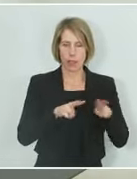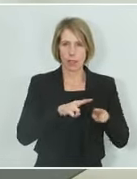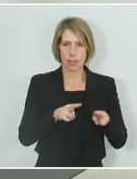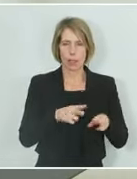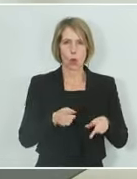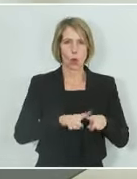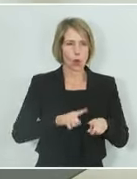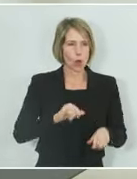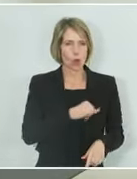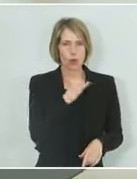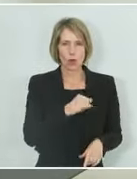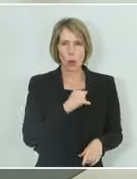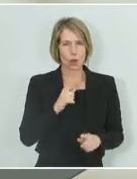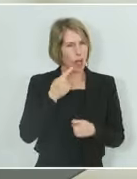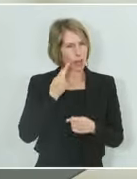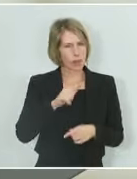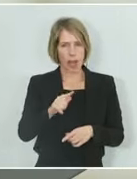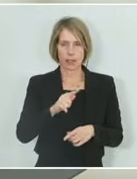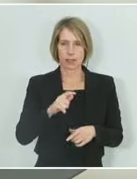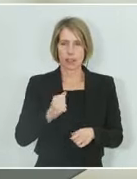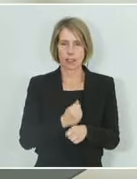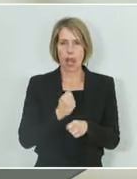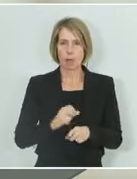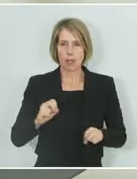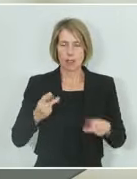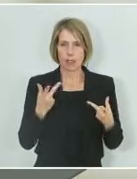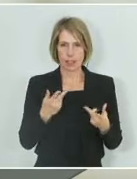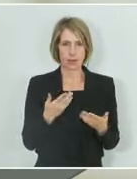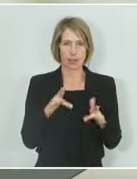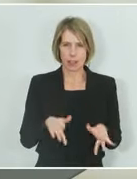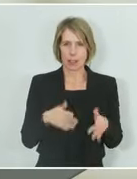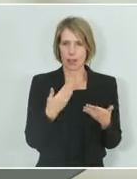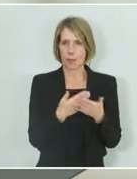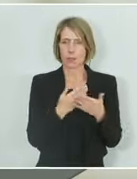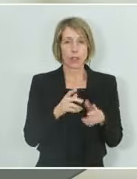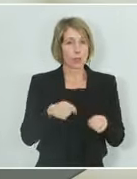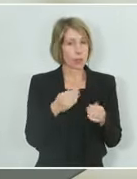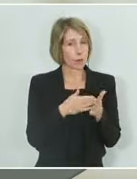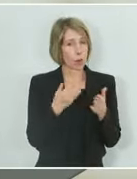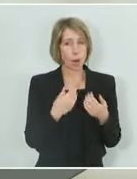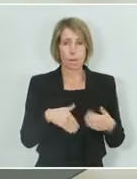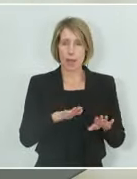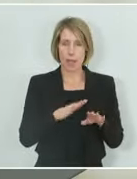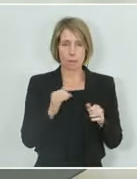Arbeitskräfte es noch mehr Raum gibt für Zusammenarbeit